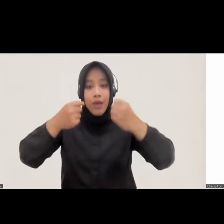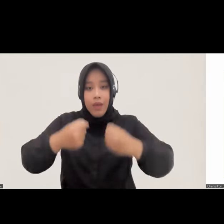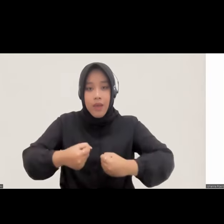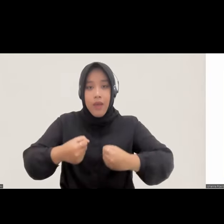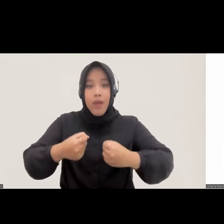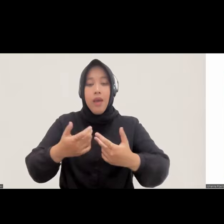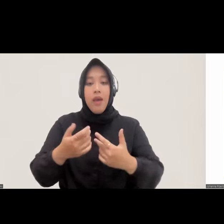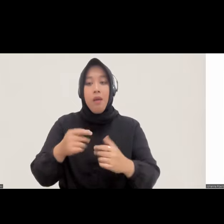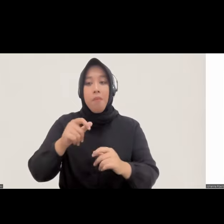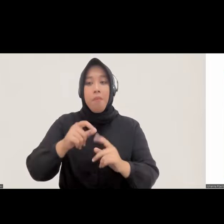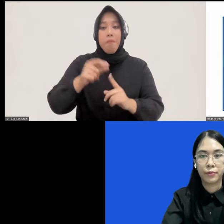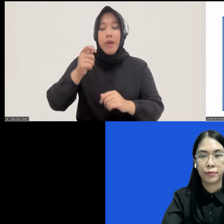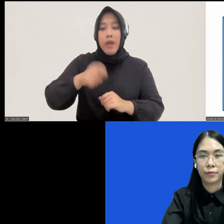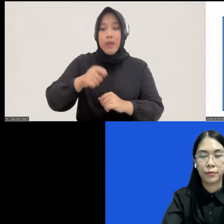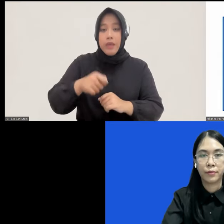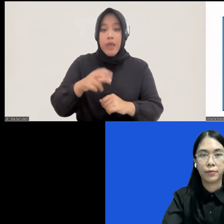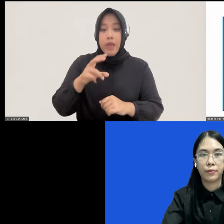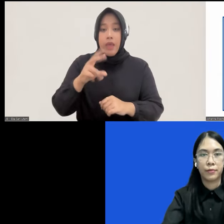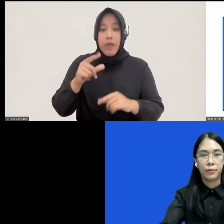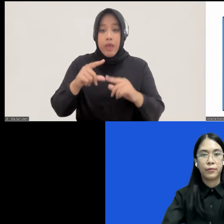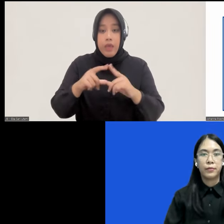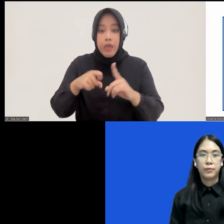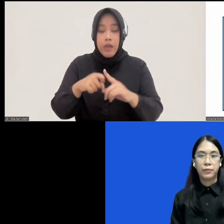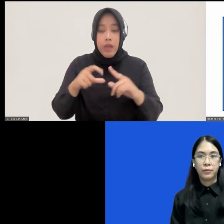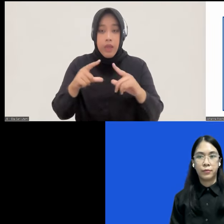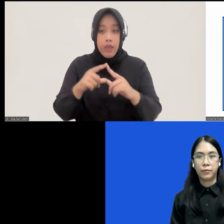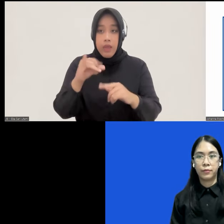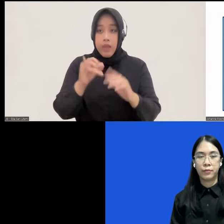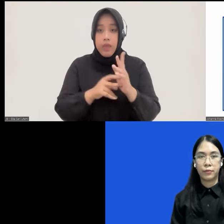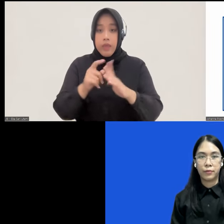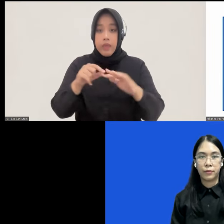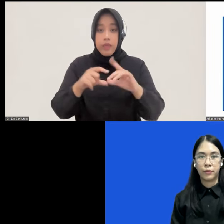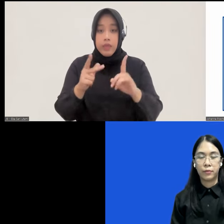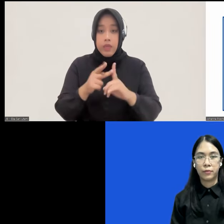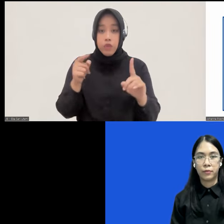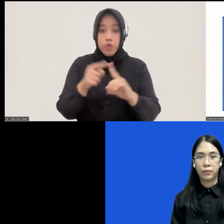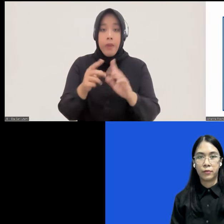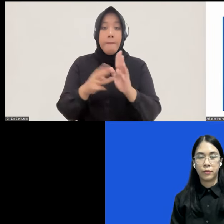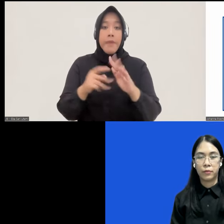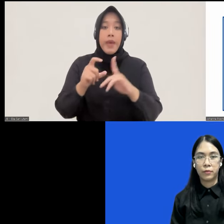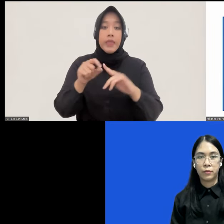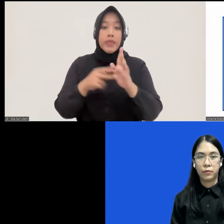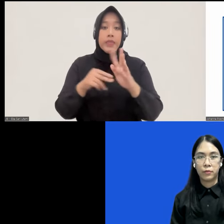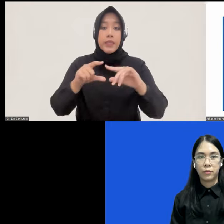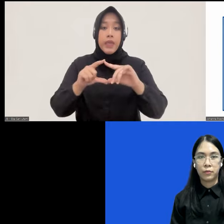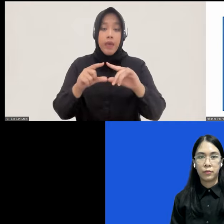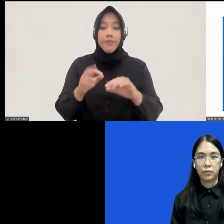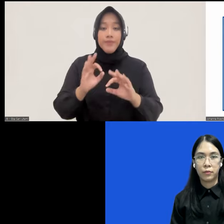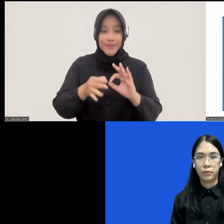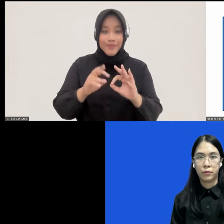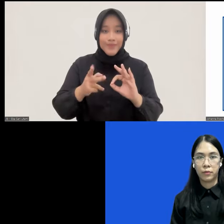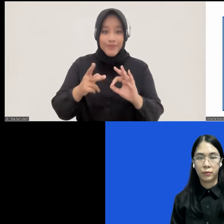pertanyaan kedua dari Raka Indra Pratama pertanyaannya ditujukan untuk Maidina paradigma